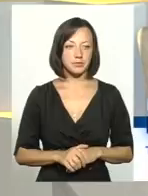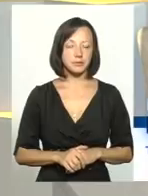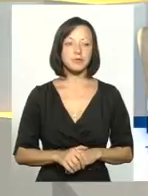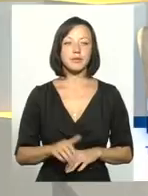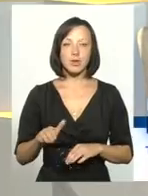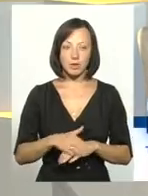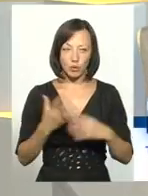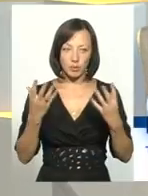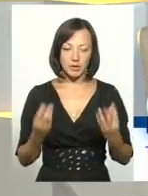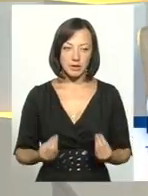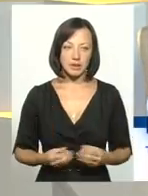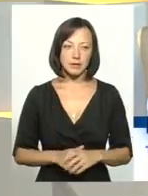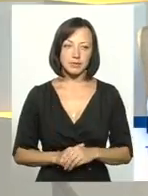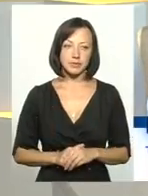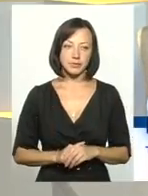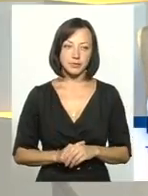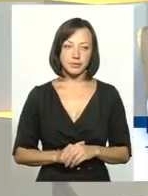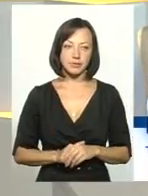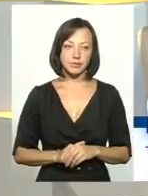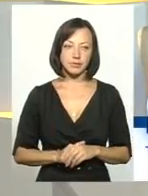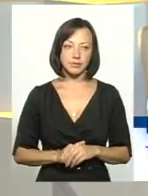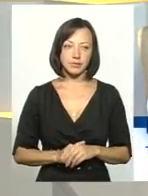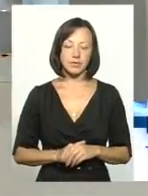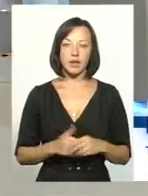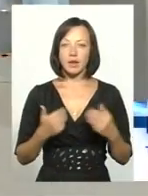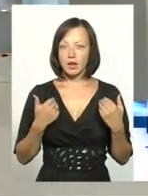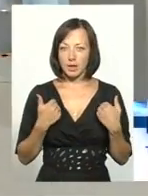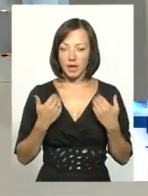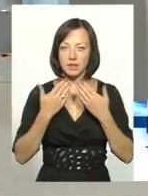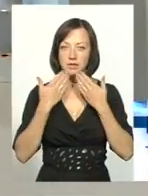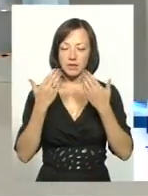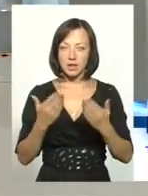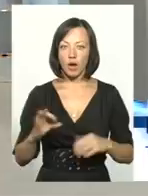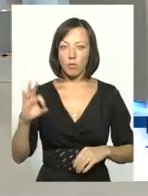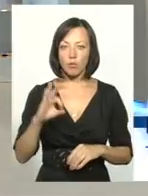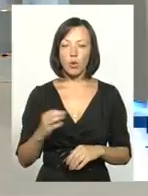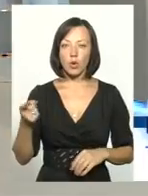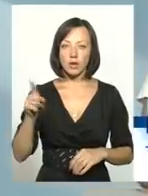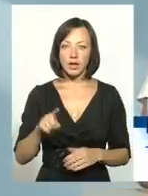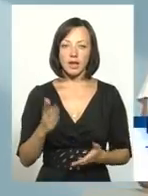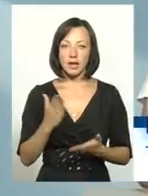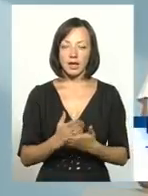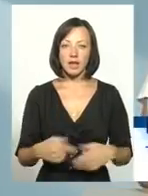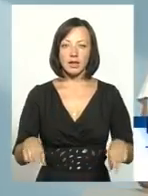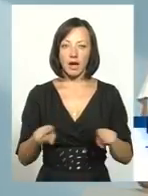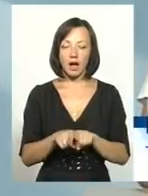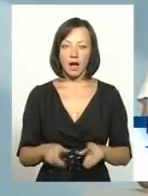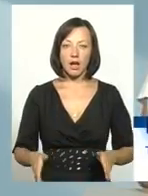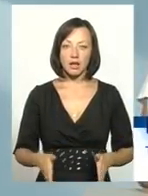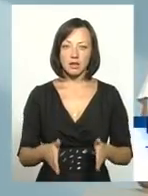Халло, добрий день. Добро здоров'я. Я спитаюся по поводу того, що є от така траса